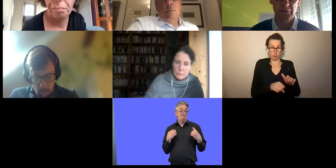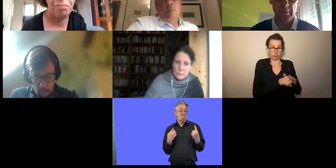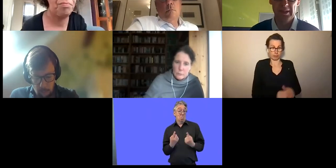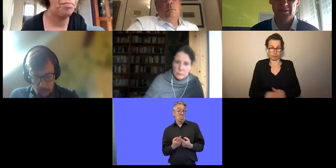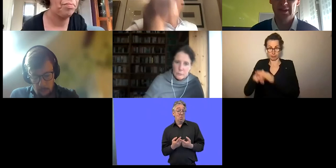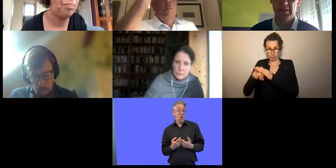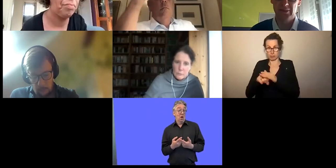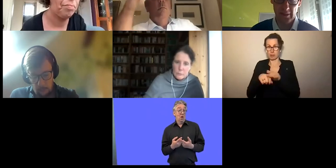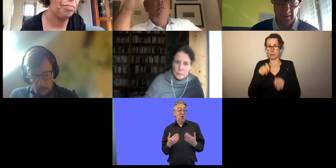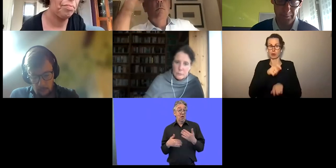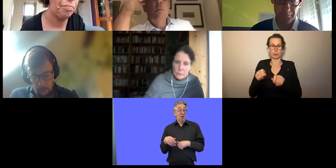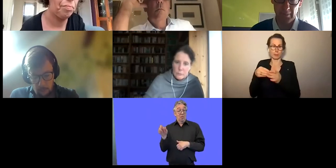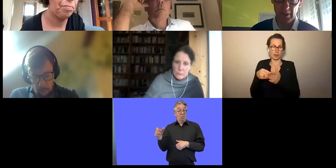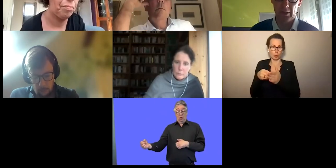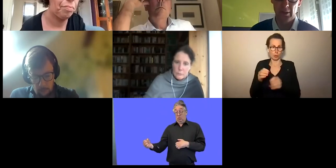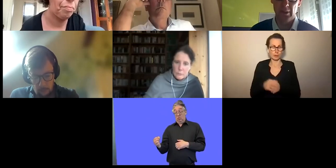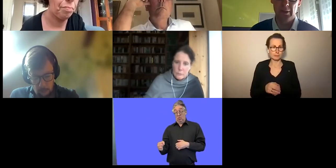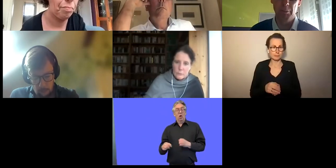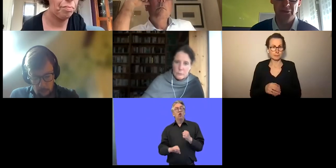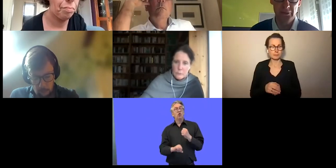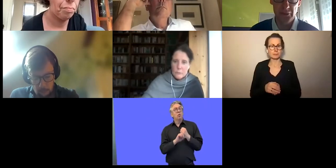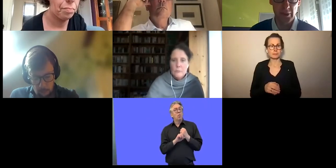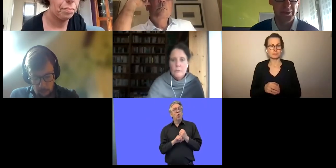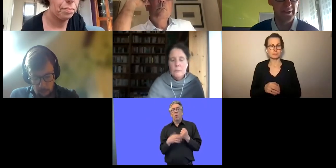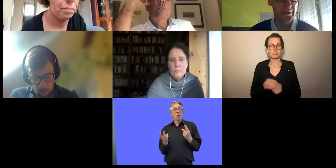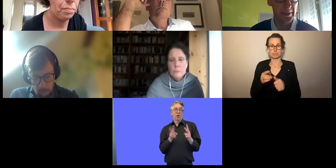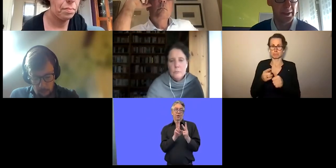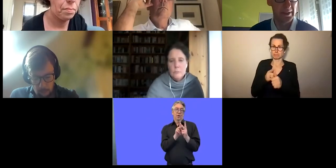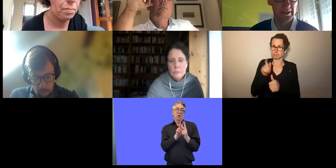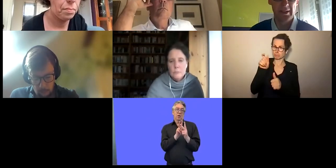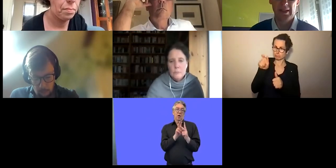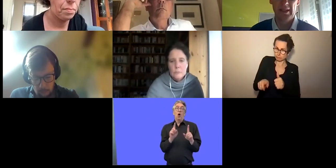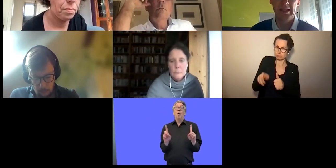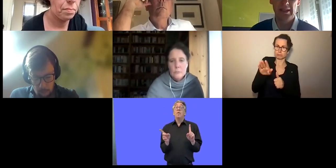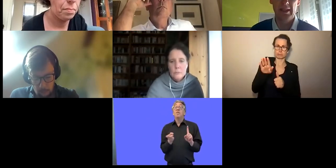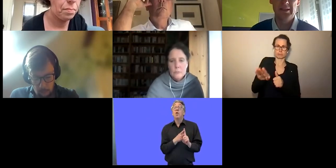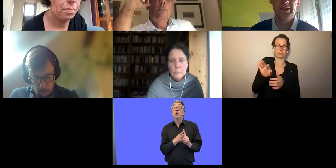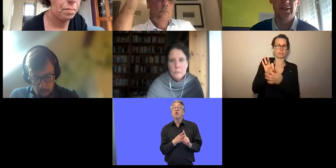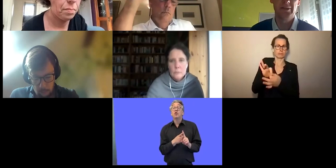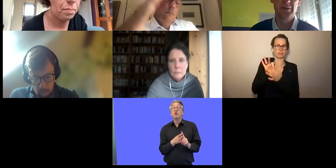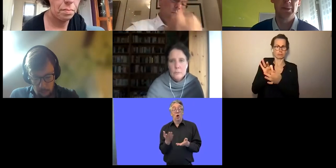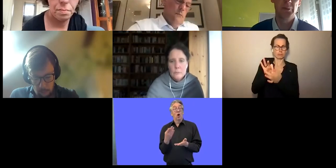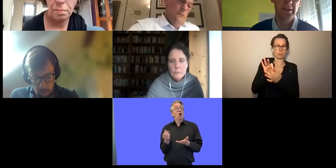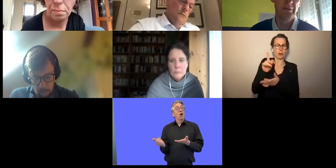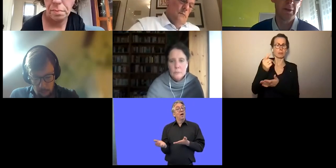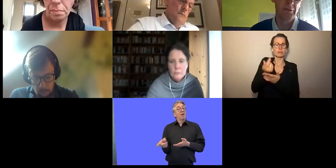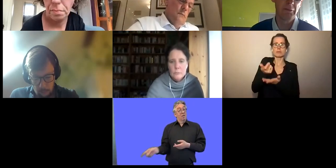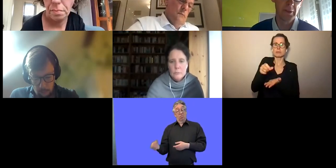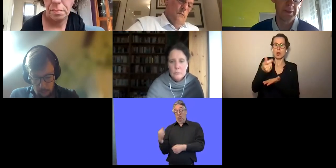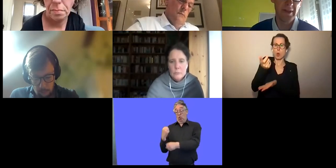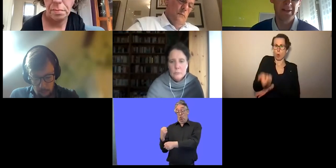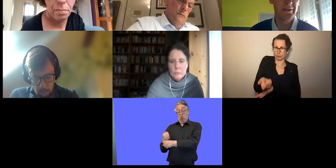Wir arbeiten mit ihnen zusammen, wenn sie Menschen mit Behinderungen einstellen. Zunächst einmal, was ein Prozent des